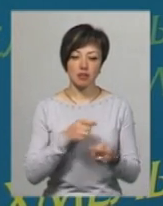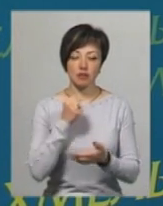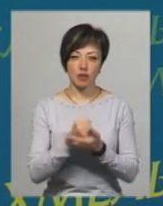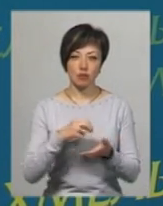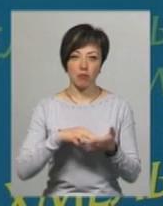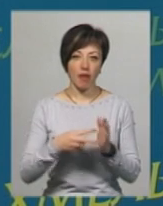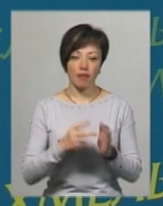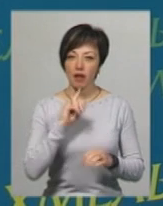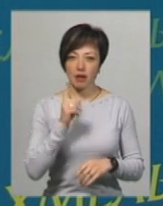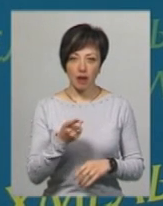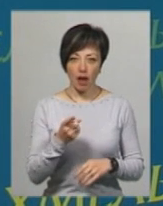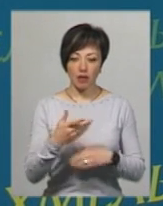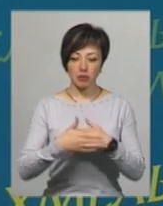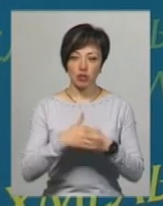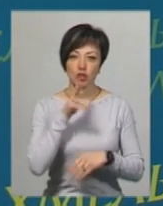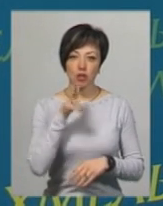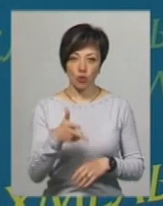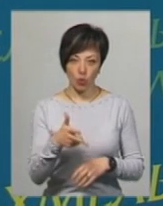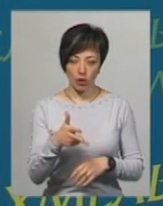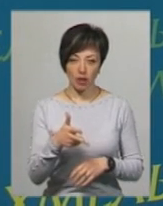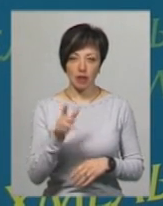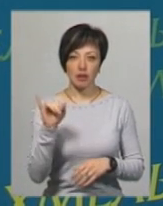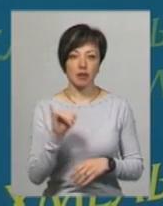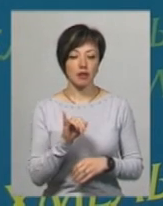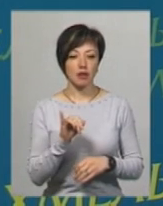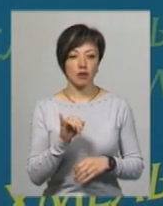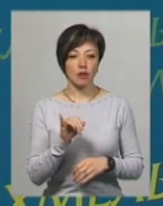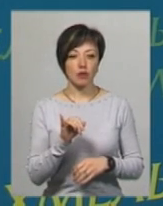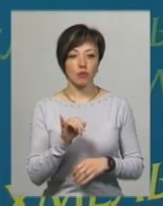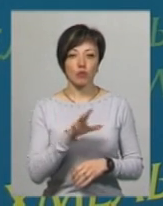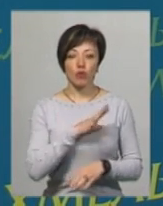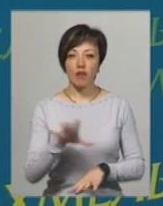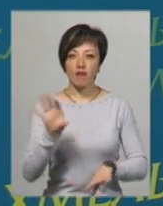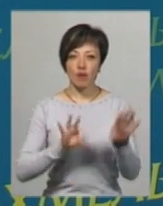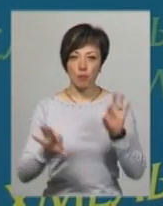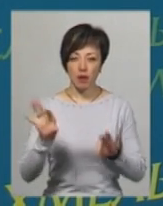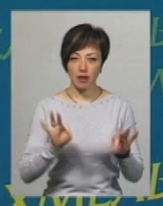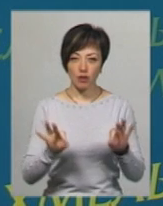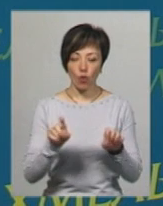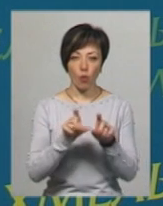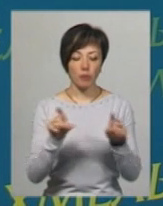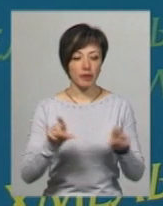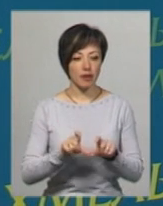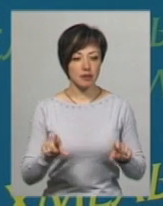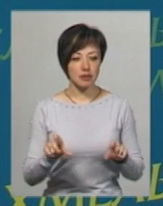плану не на один рік, а на найближчих три роки. І були вибрані якраз такі об'єкти, які